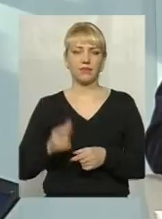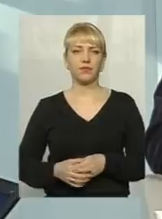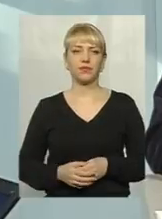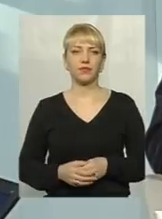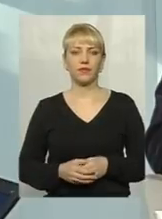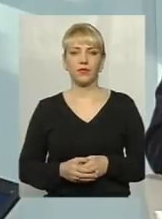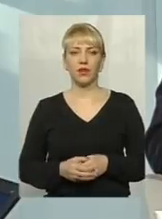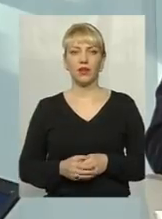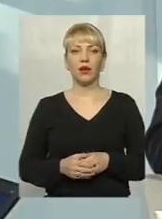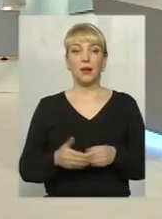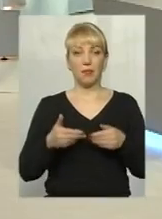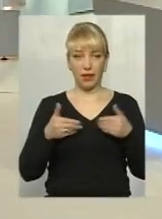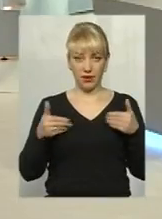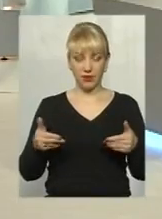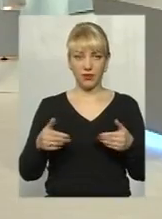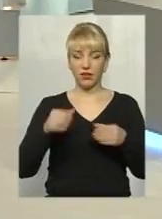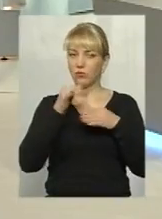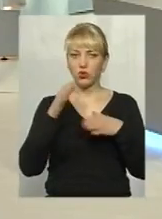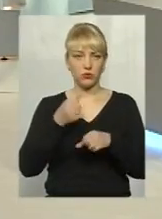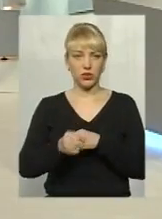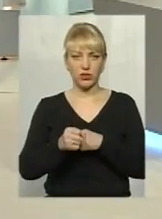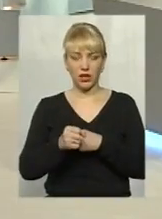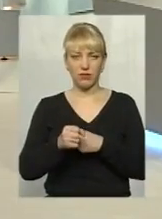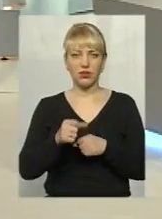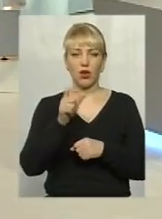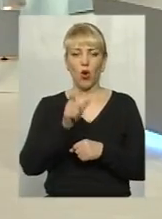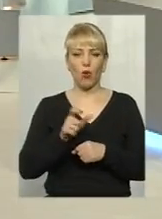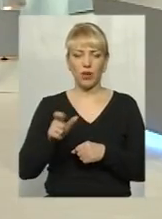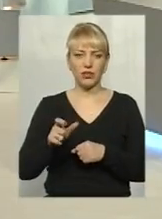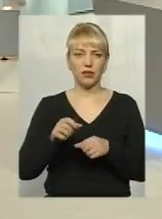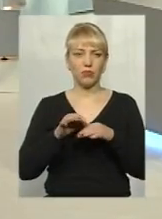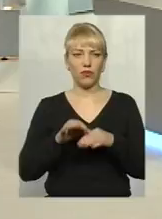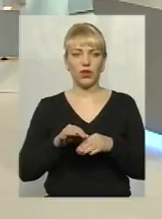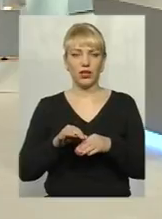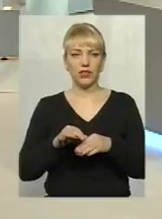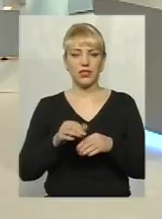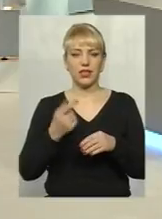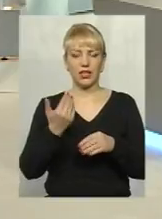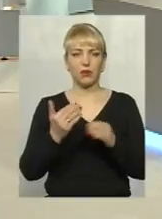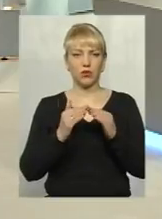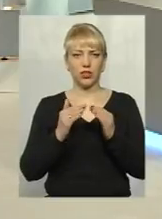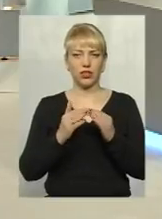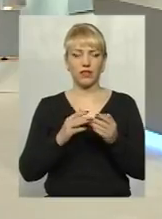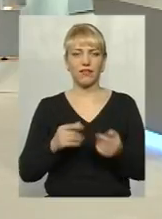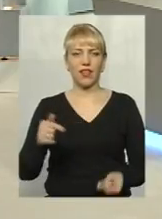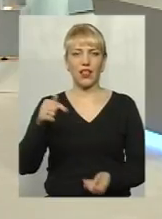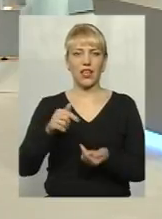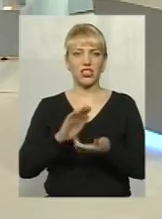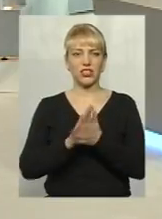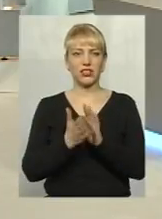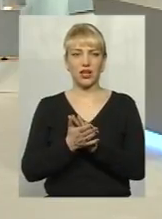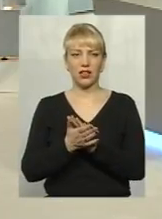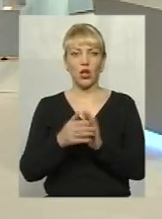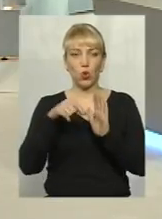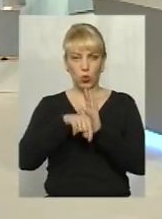звичайно, ми не можемо заставити громадянина привести його будинок в належний протипожежний стан на підставі наших